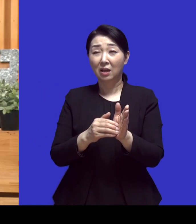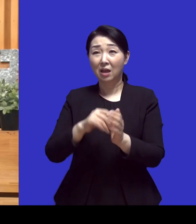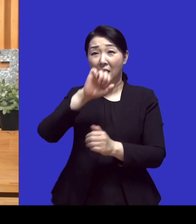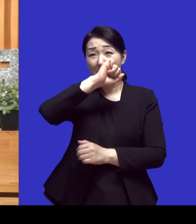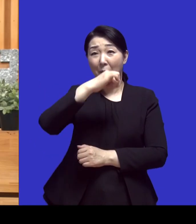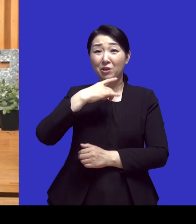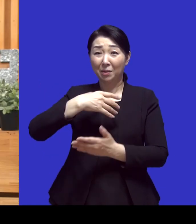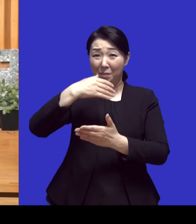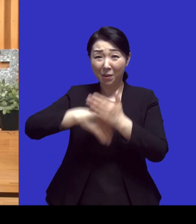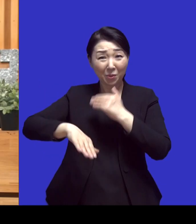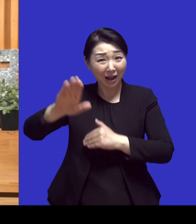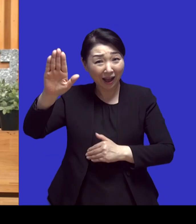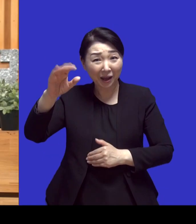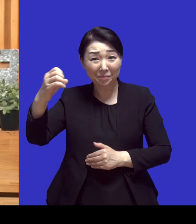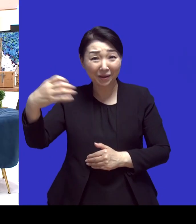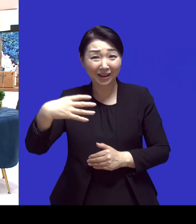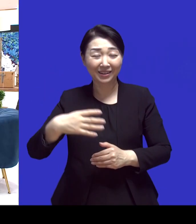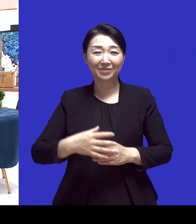갑시다